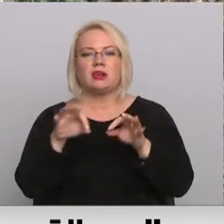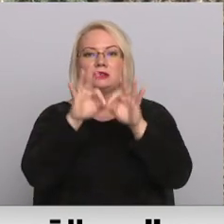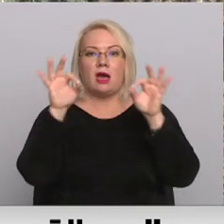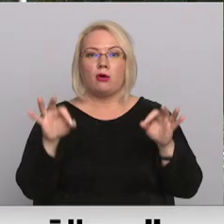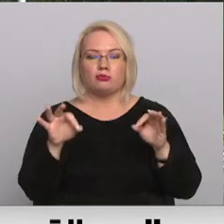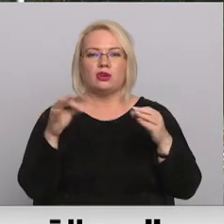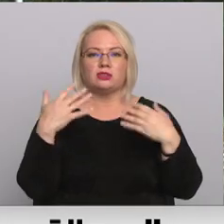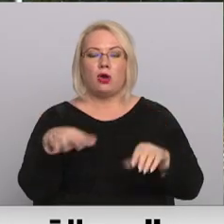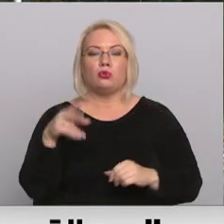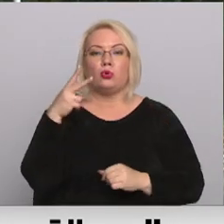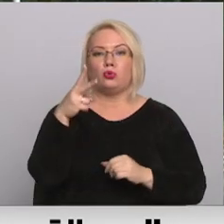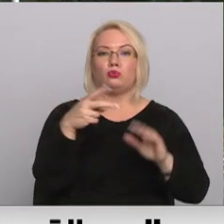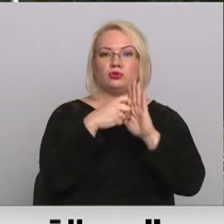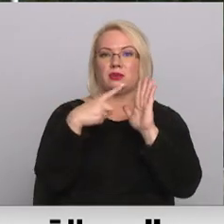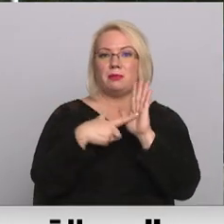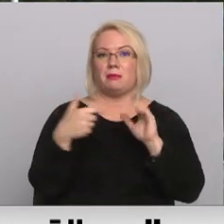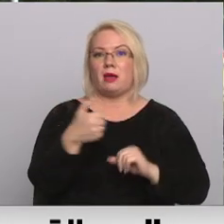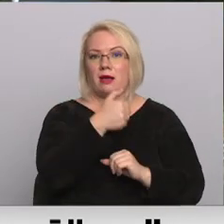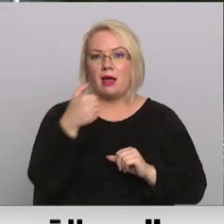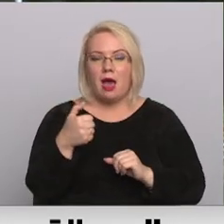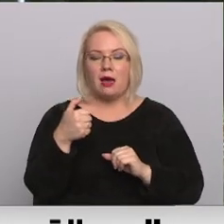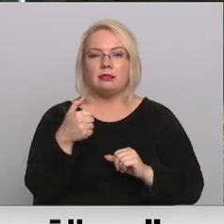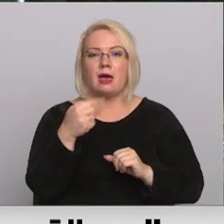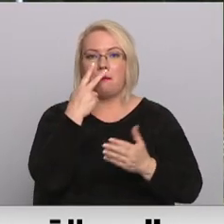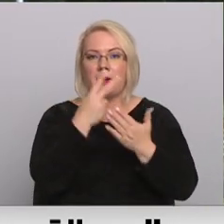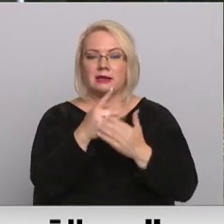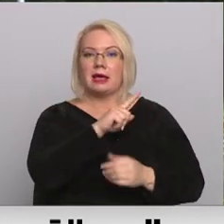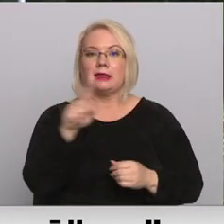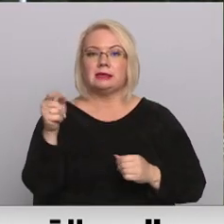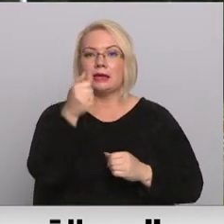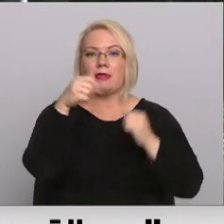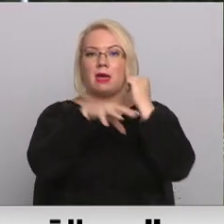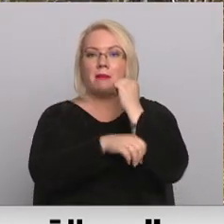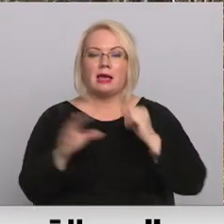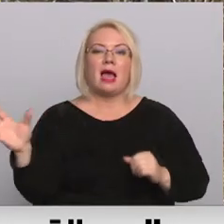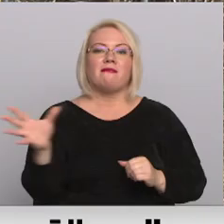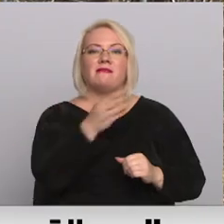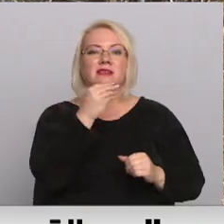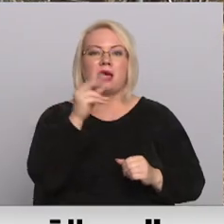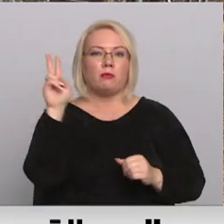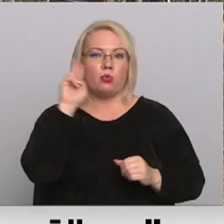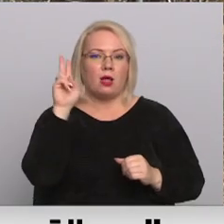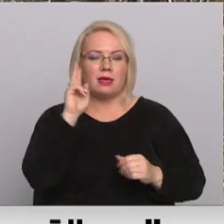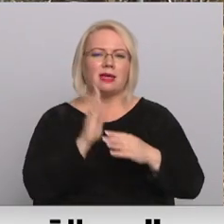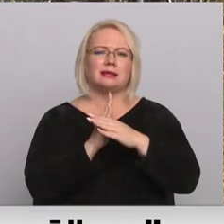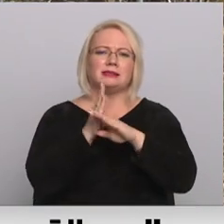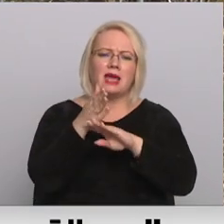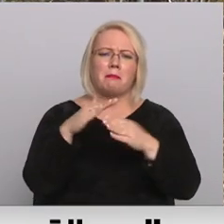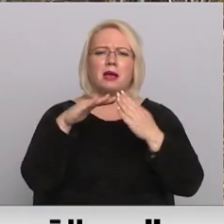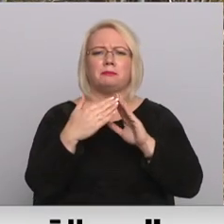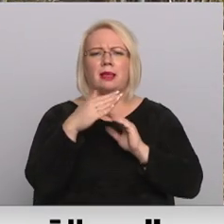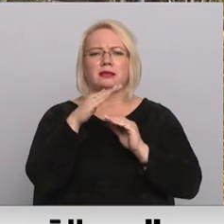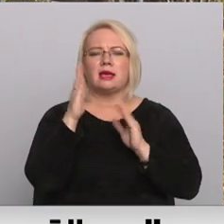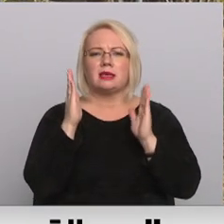spēkā jau 2017. gadā, paredz, ka līdz šā gada beigām visam decentralizētajām toletēm, ciemos un pilsētās